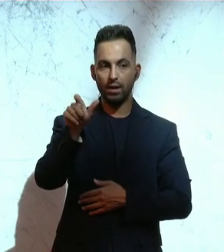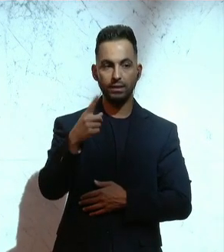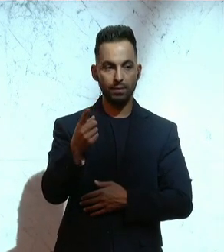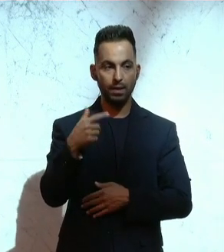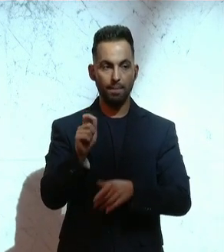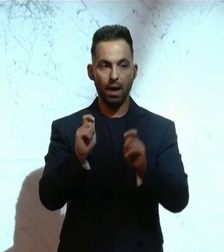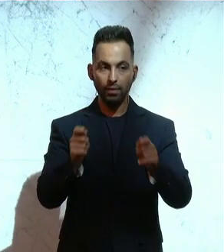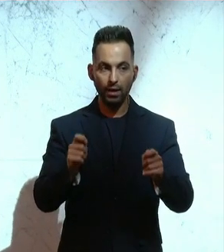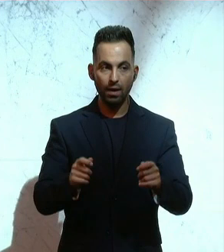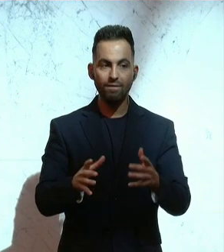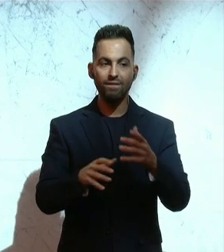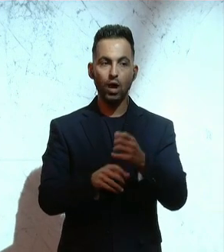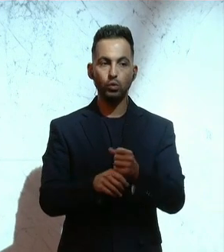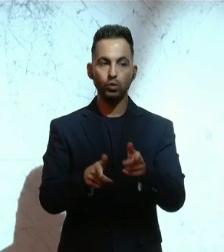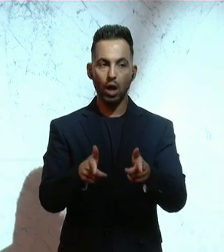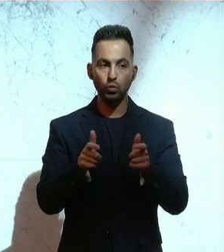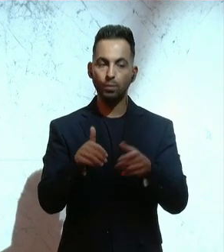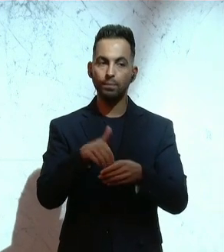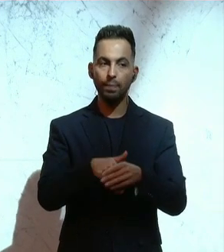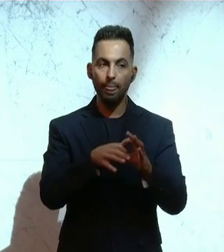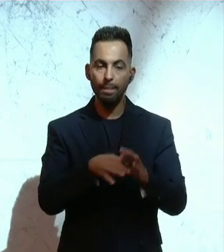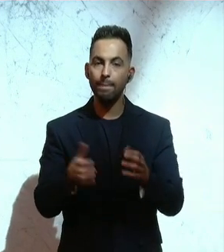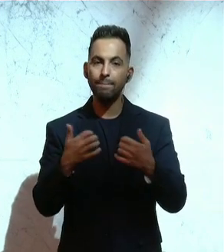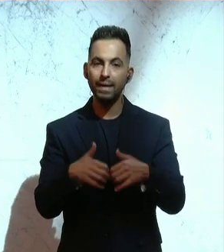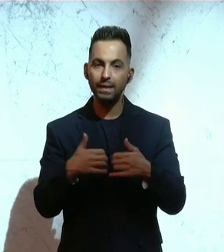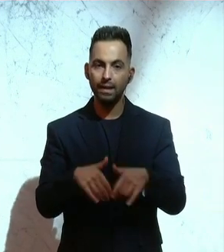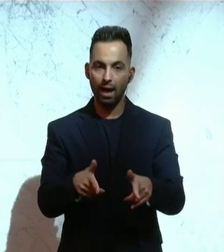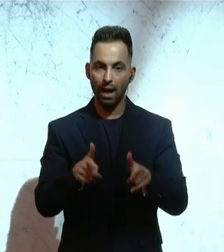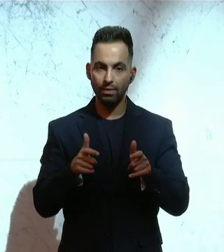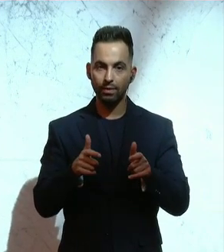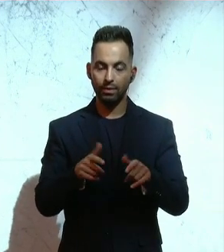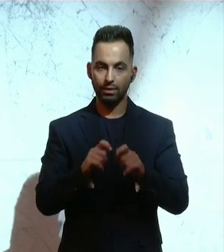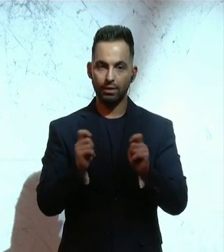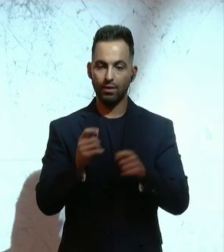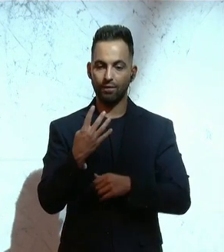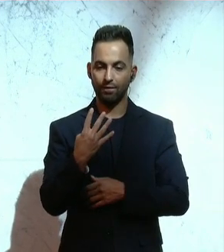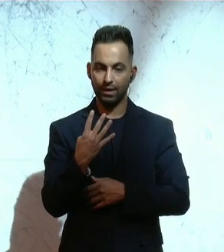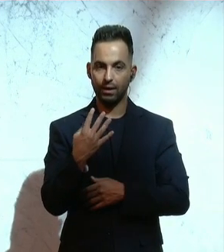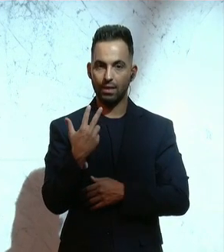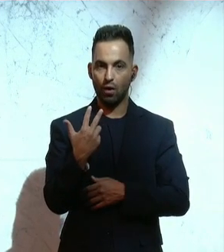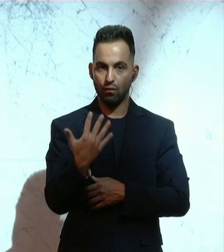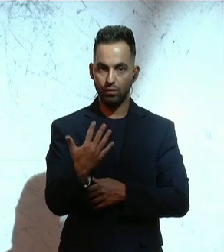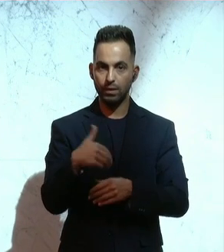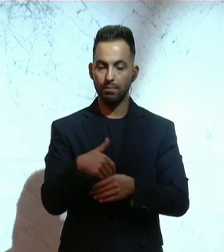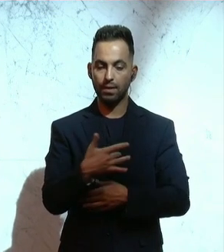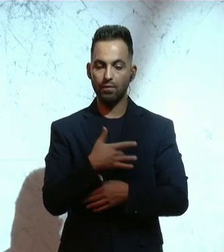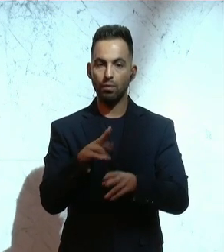Verfassungsausschuss zur Berichterstattung über den Antrag 453 betreffend eines